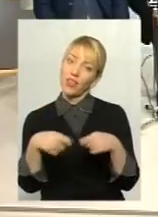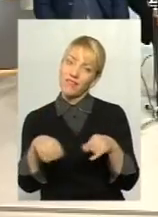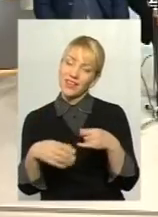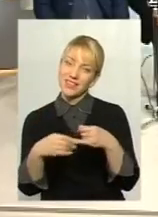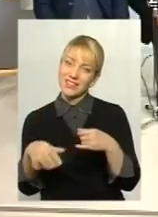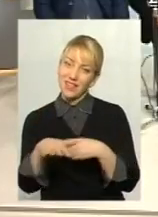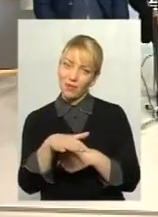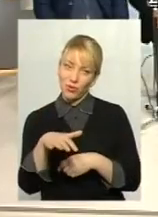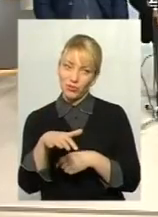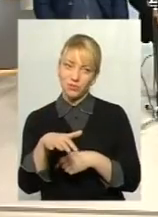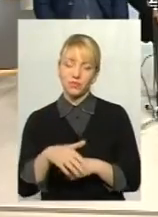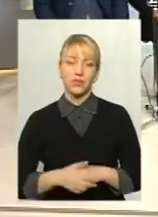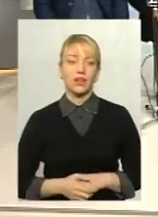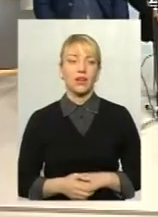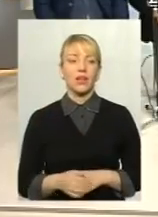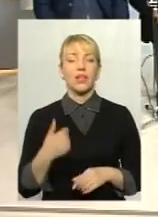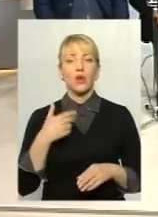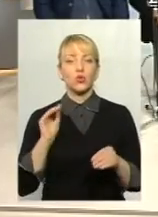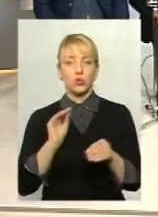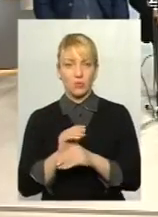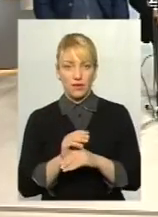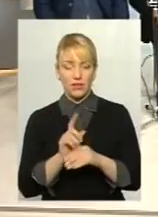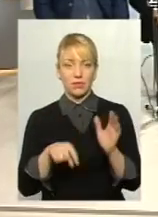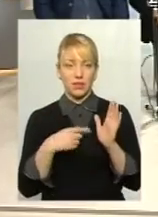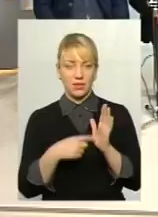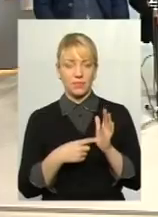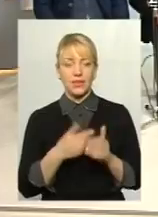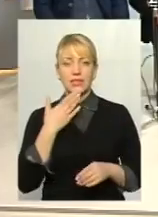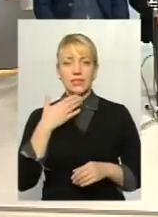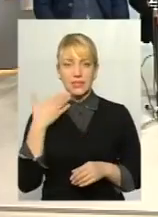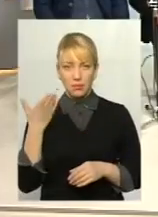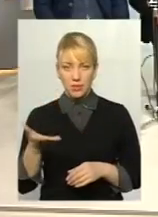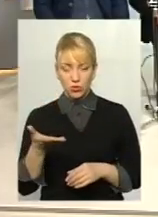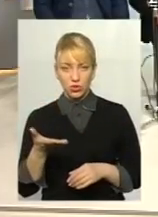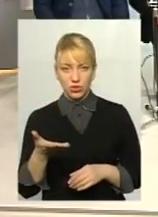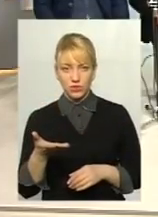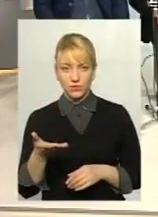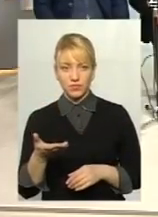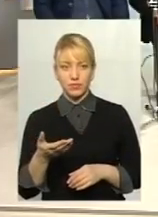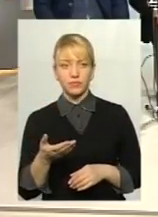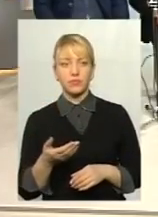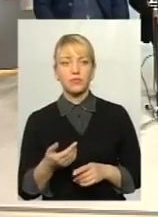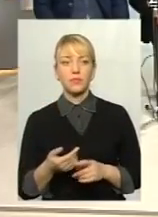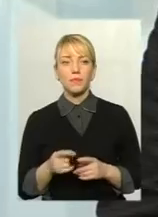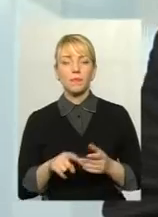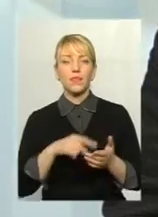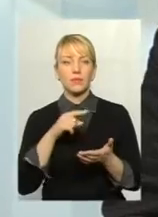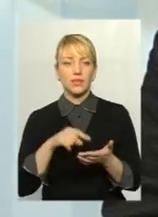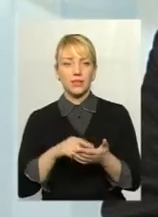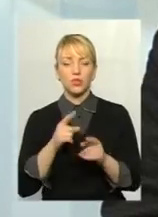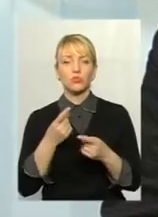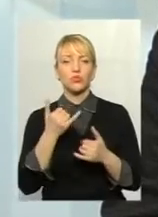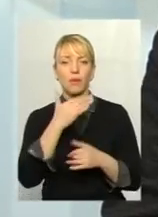хочу додати на запитання. Запитуваєш сам відповідно це запитання. Саме тому, що сьогодні куча проблем є